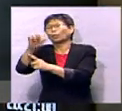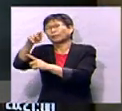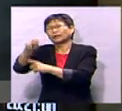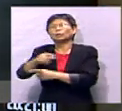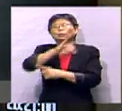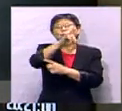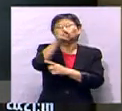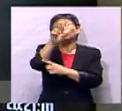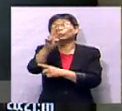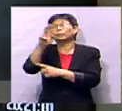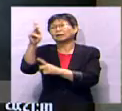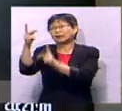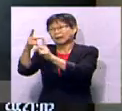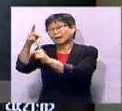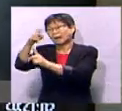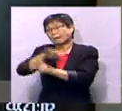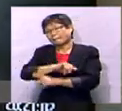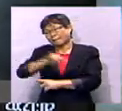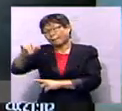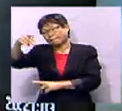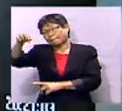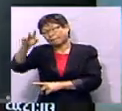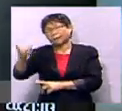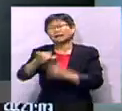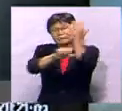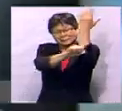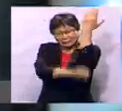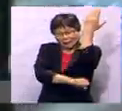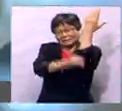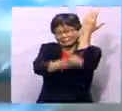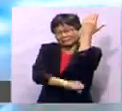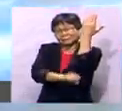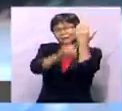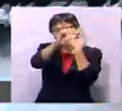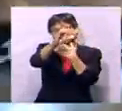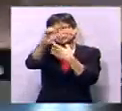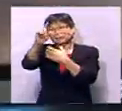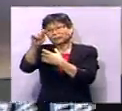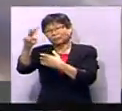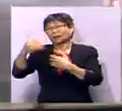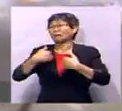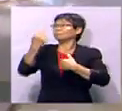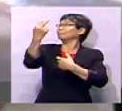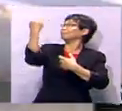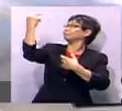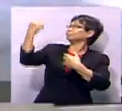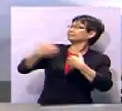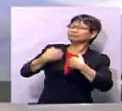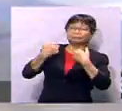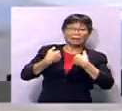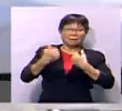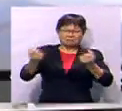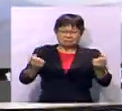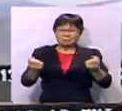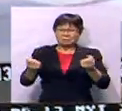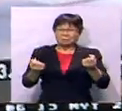Untuk trafik yang menghala ke selatan tanah air, so CCTV di sini mendapati kenderaan